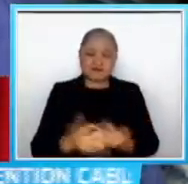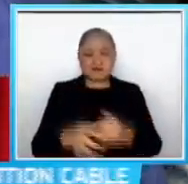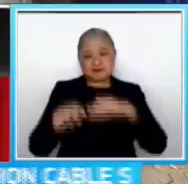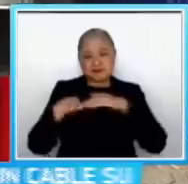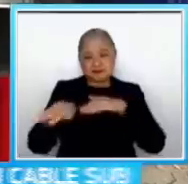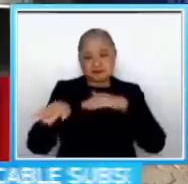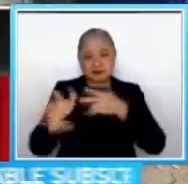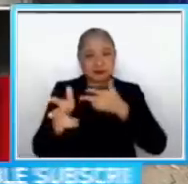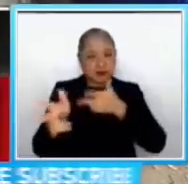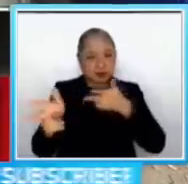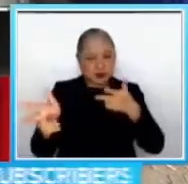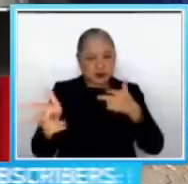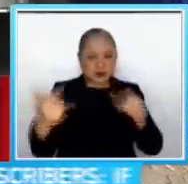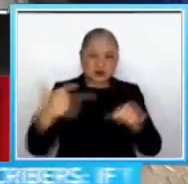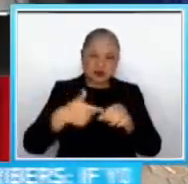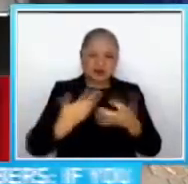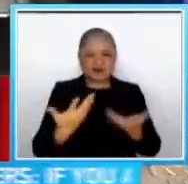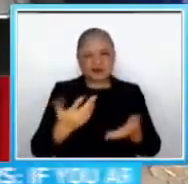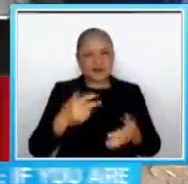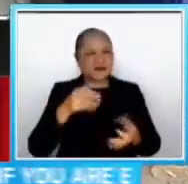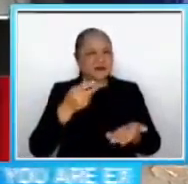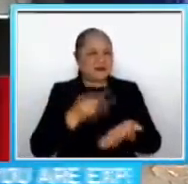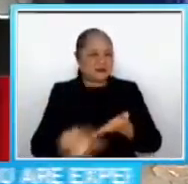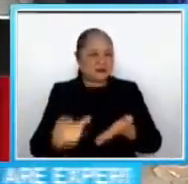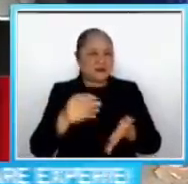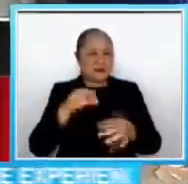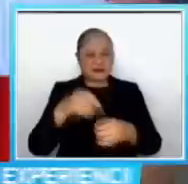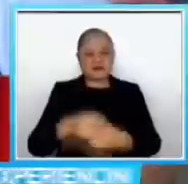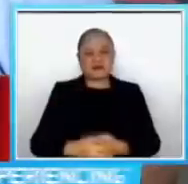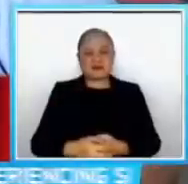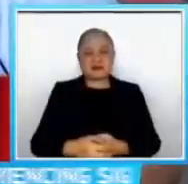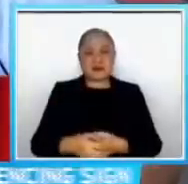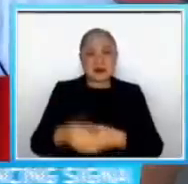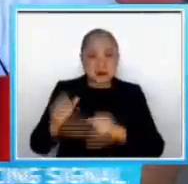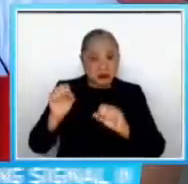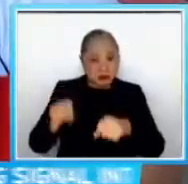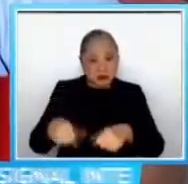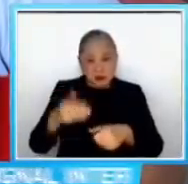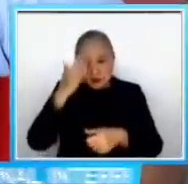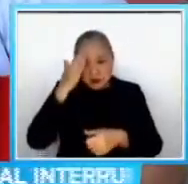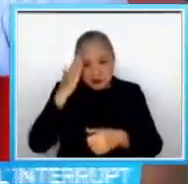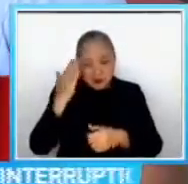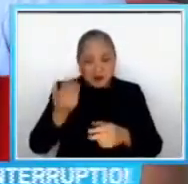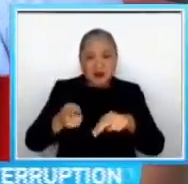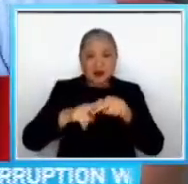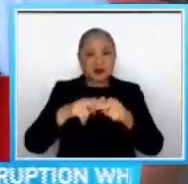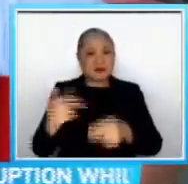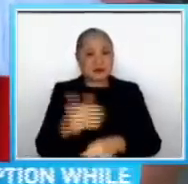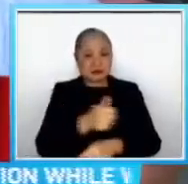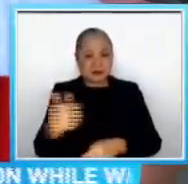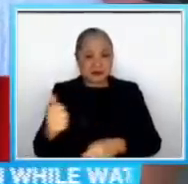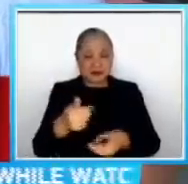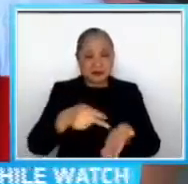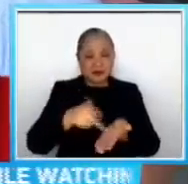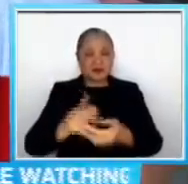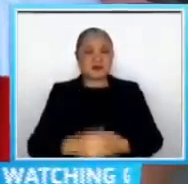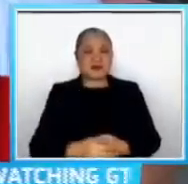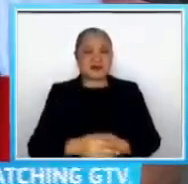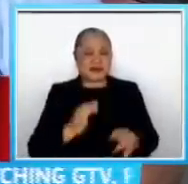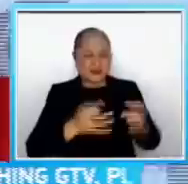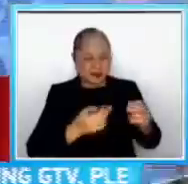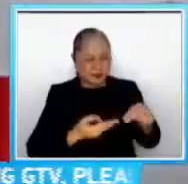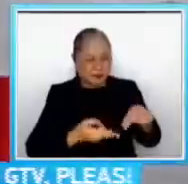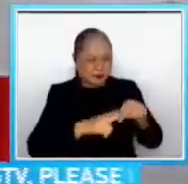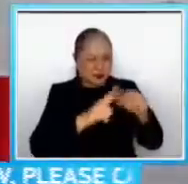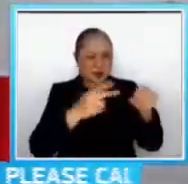-eskarda, okay Pero sana raw, payagan silang magtaas pasahe Kung siguro pong pag talagang tumaas na po talaga, by away na po ako siguro